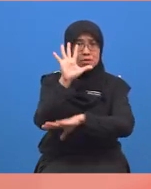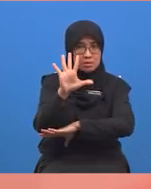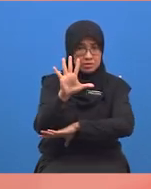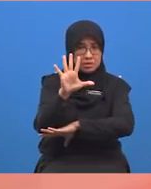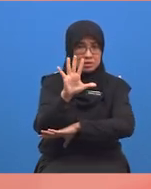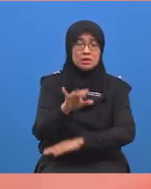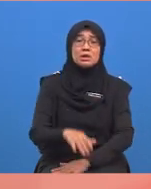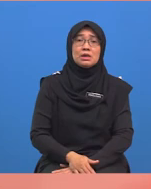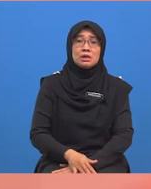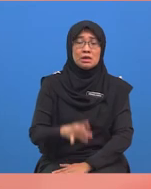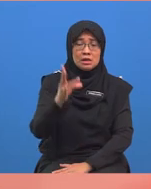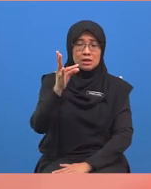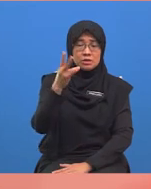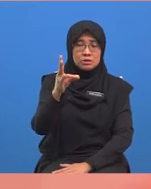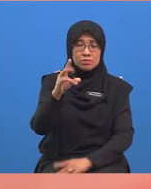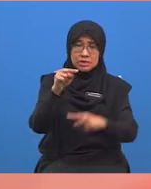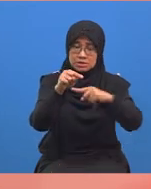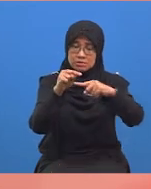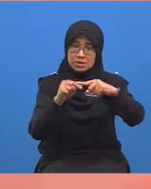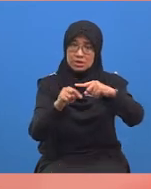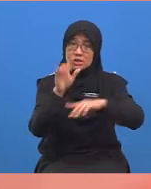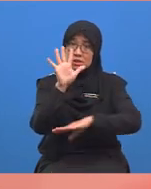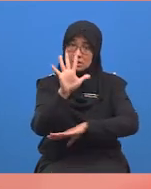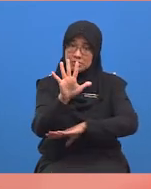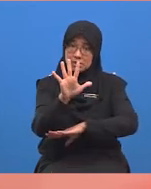Tujuh belas bahagi lima.